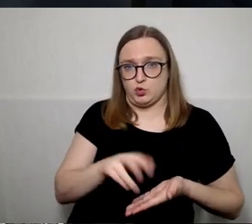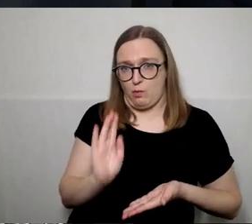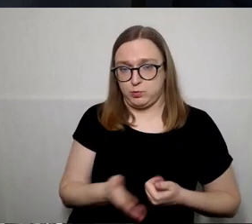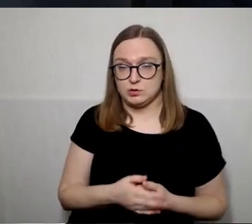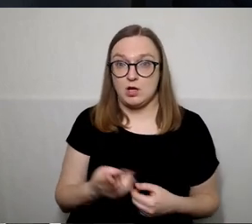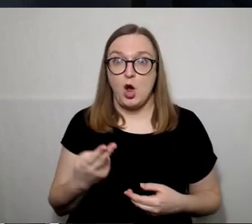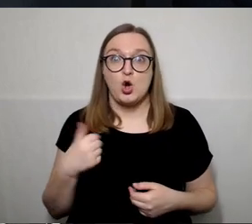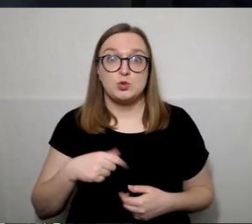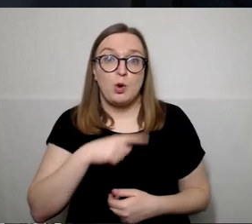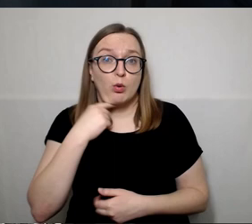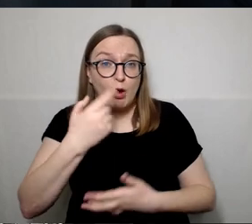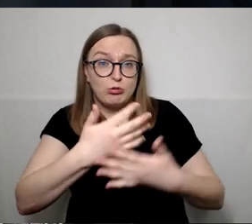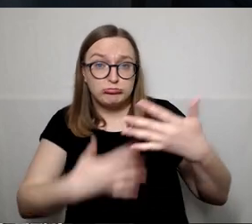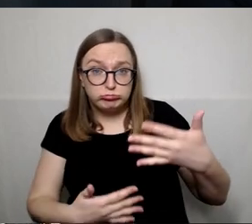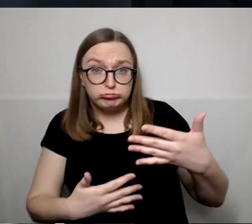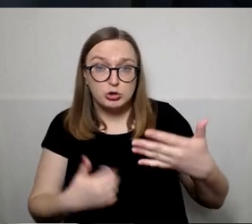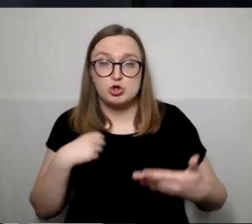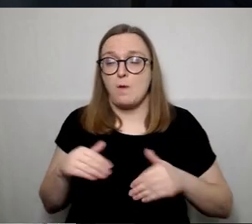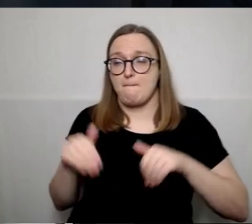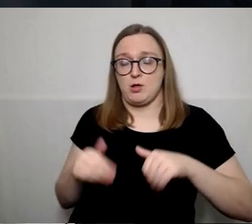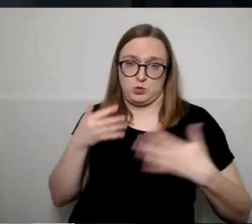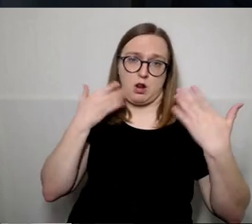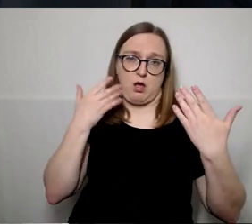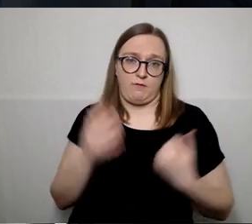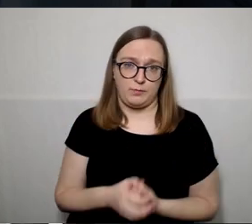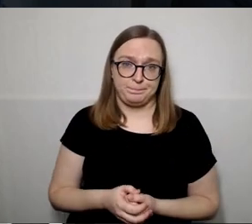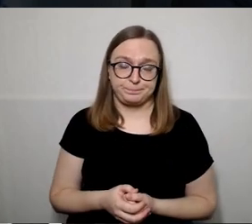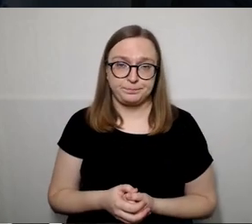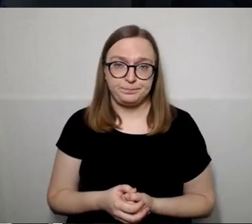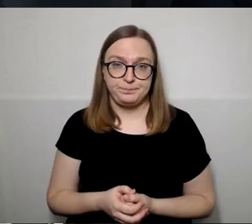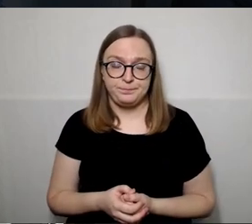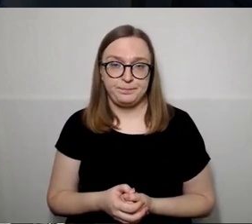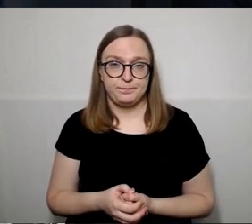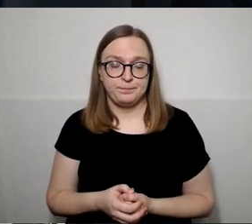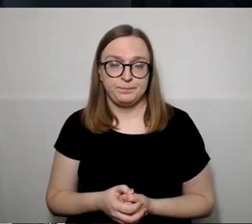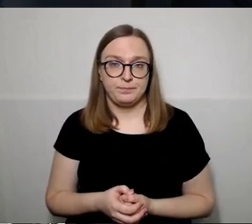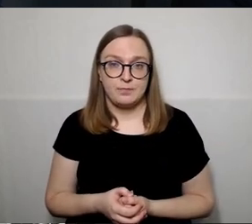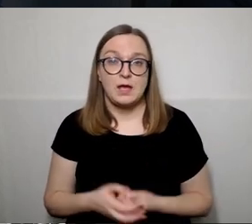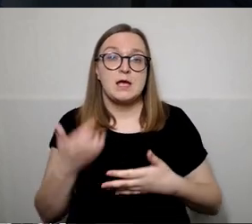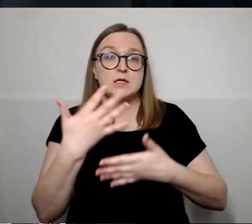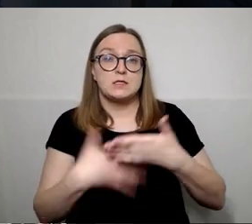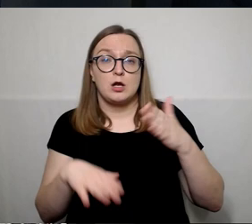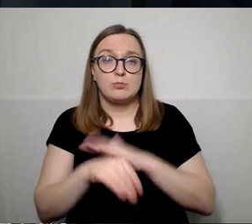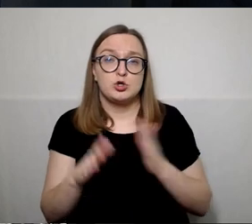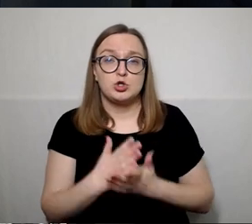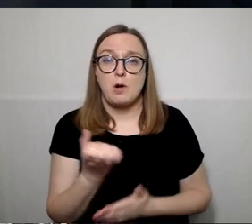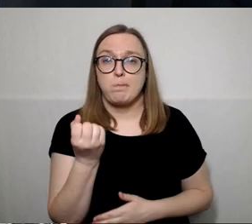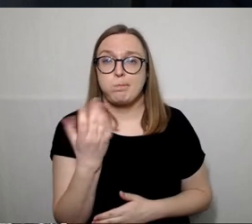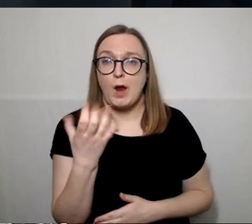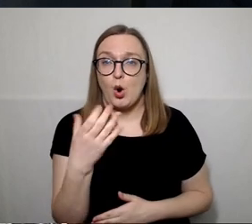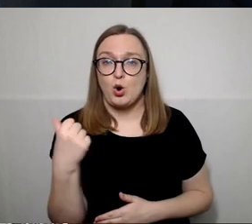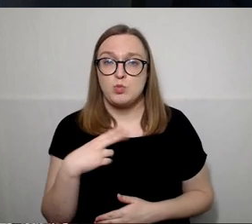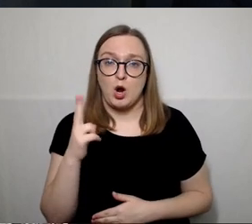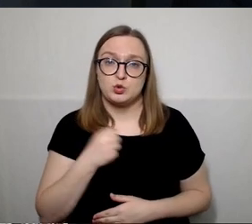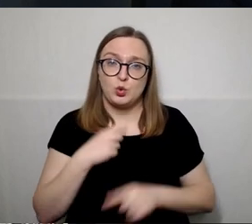geriau yra rinkėjų pasirinkimas, didesnis. Sąrašė yra penkiolikas aukštaisės